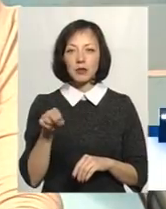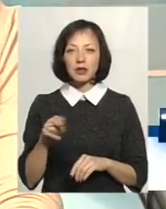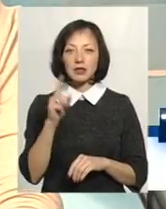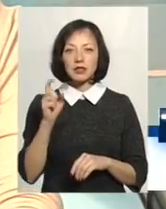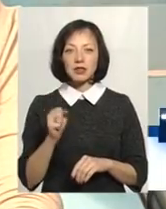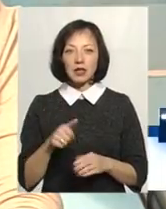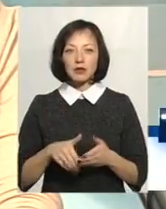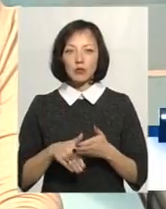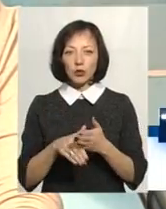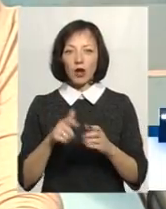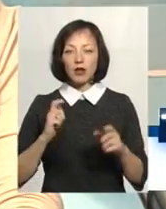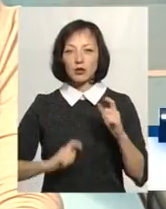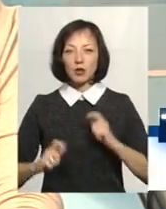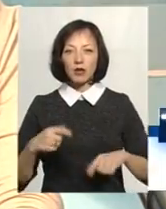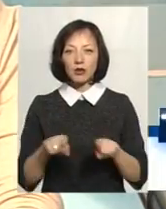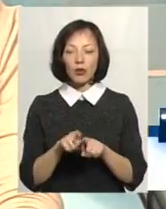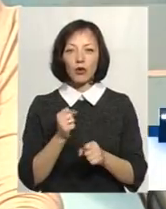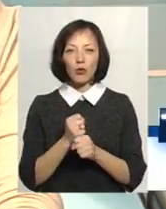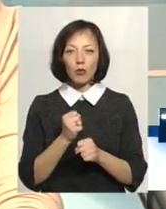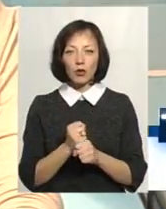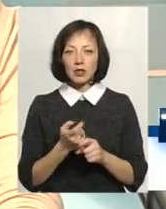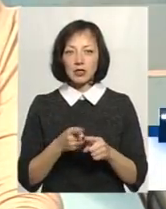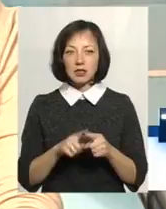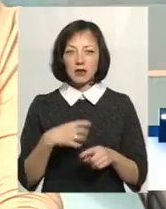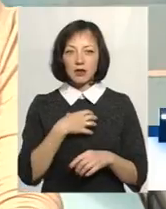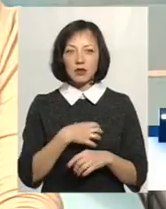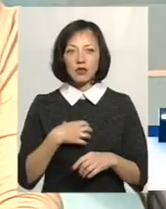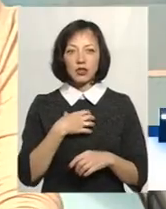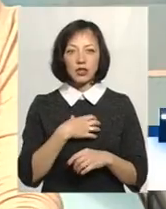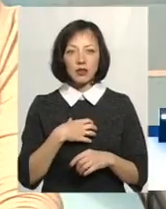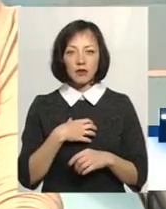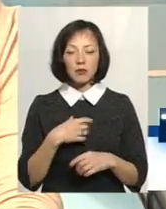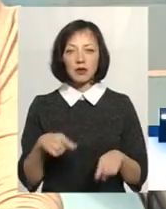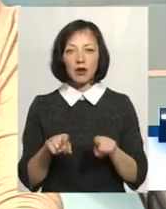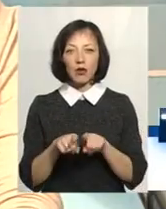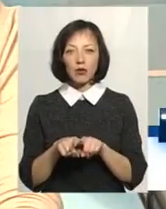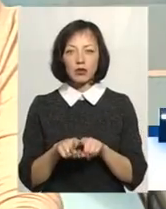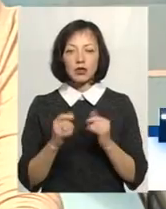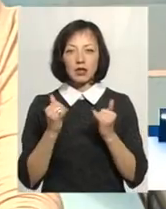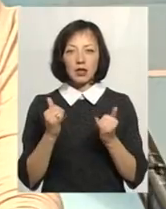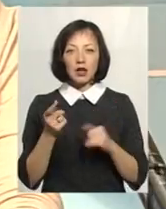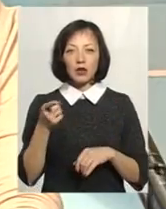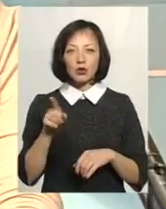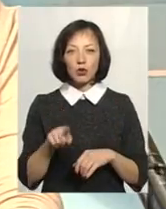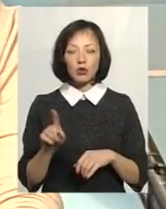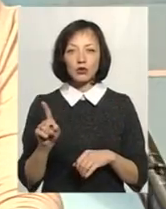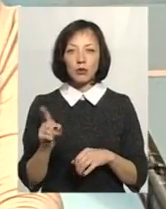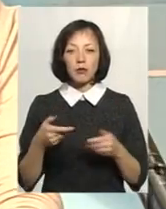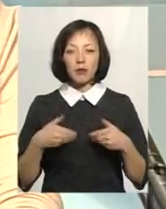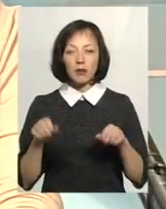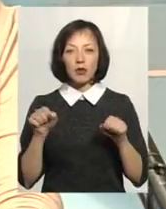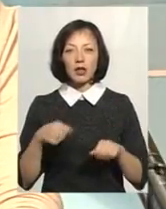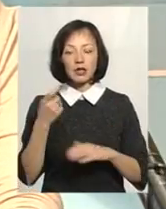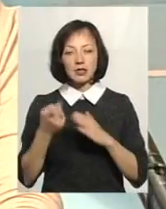спонукання студентів до такої роботи, адже це є дуже важливим. Також для того, щоб ми могли